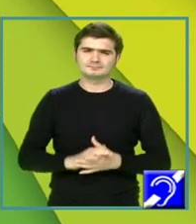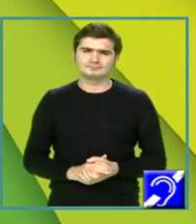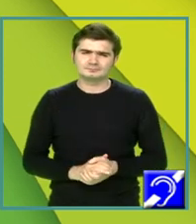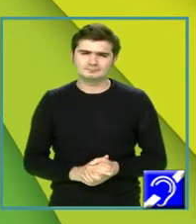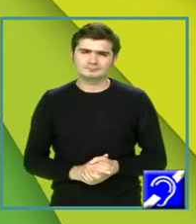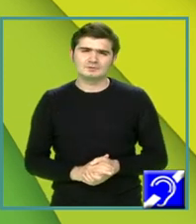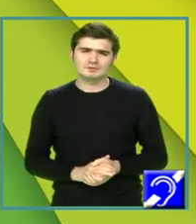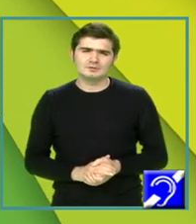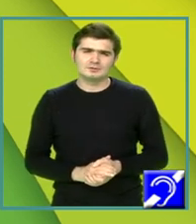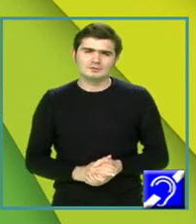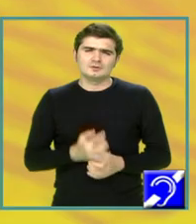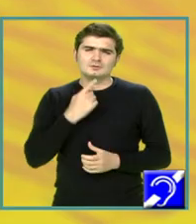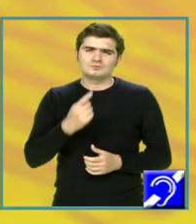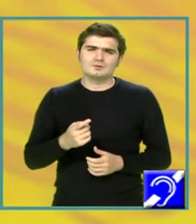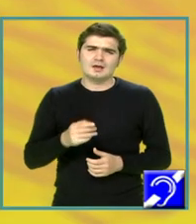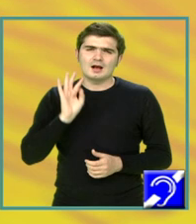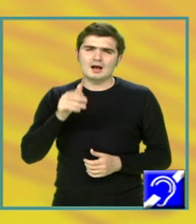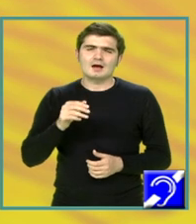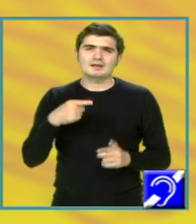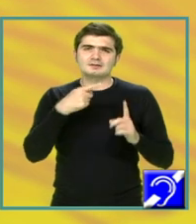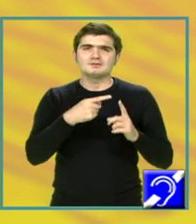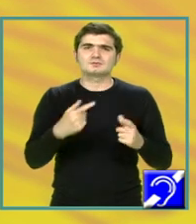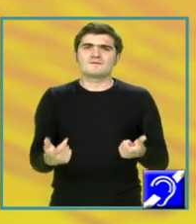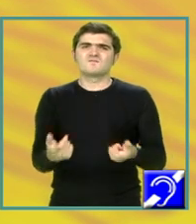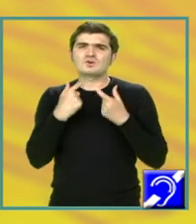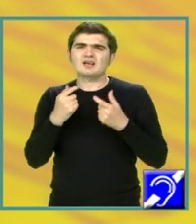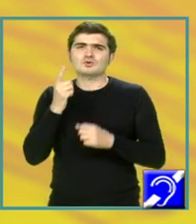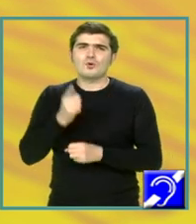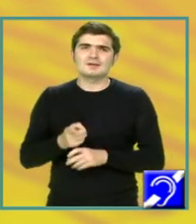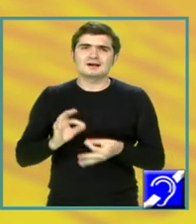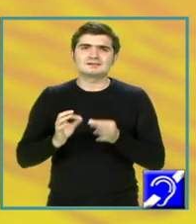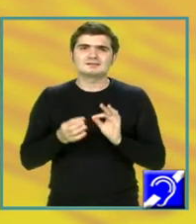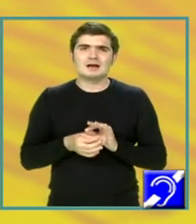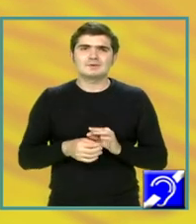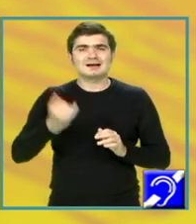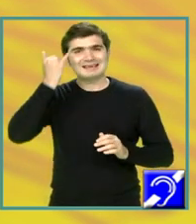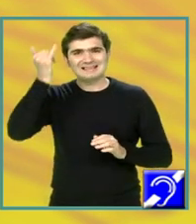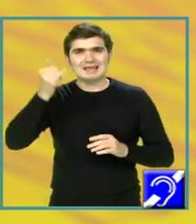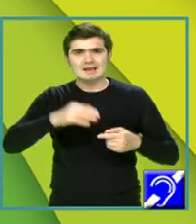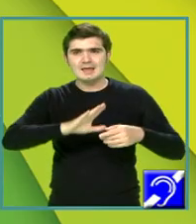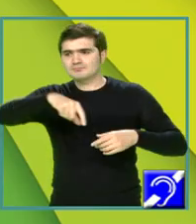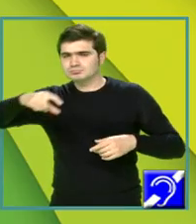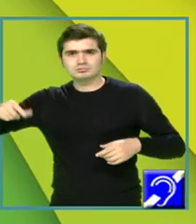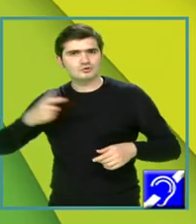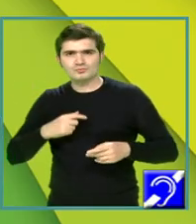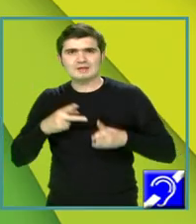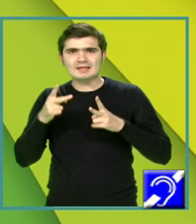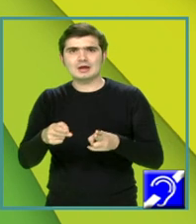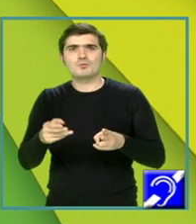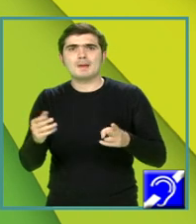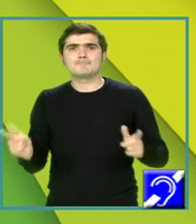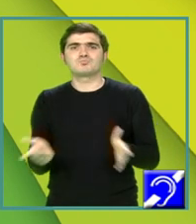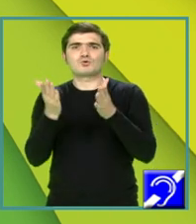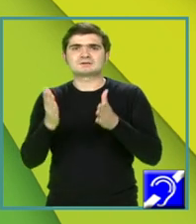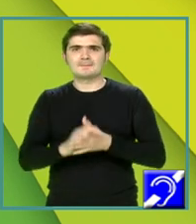Secvența la comandă are sensul de forțat obligat, sugerând faptul că fluxul ideilor nu se putea întrerupe brusc. În